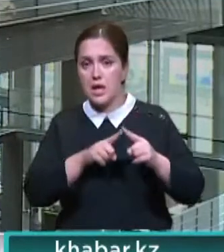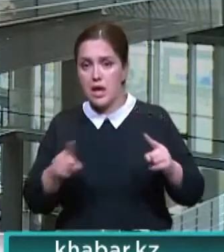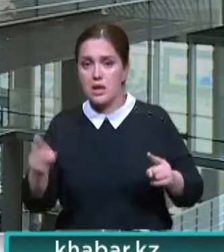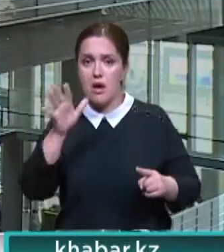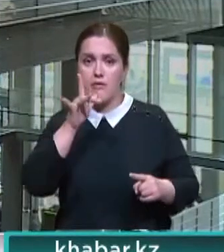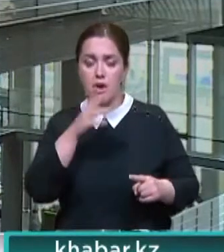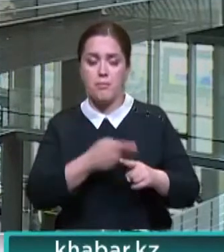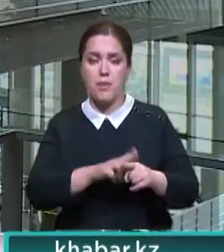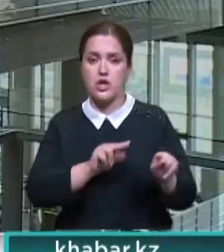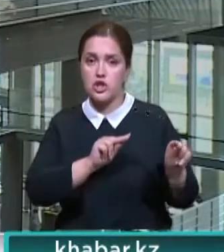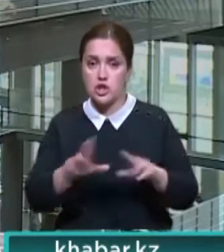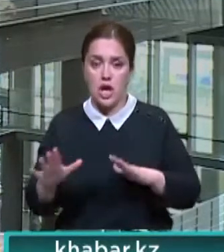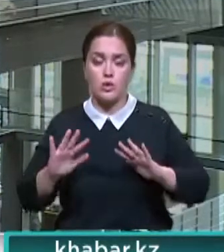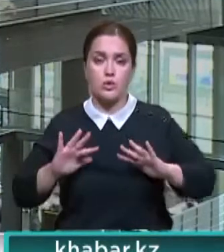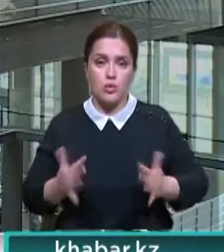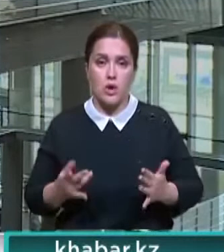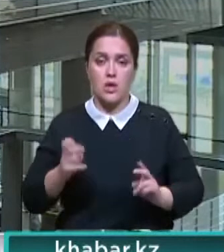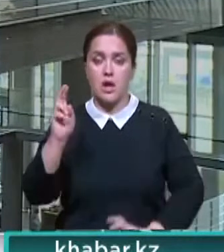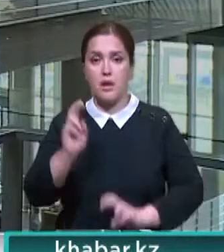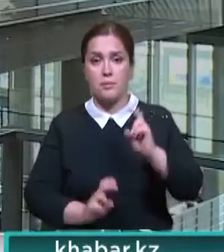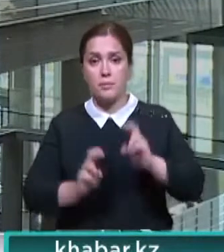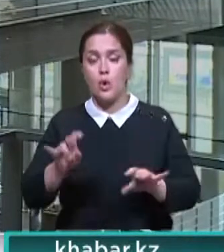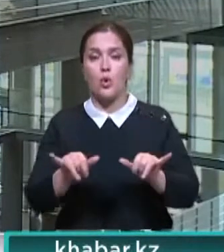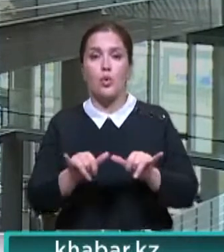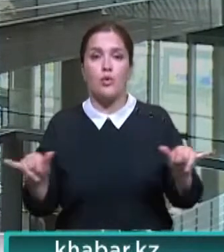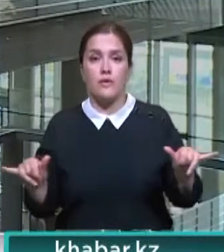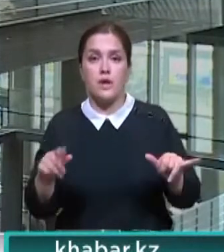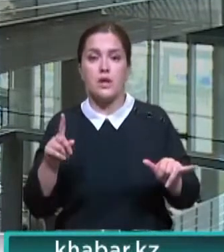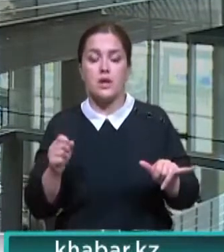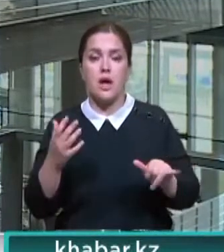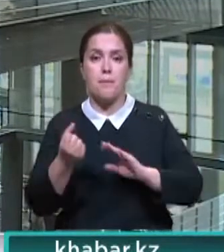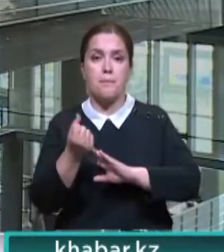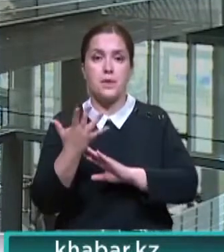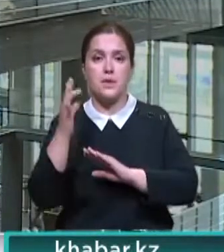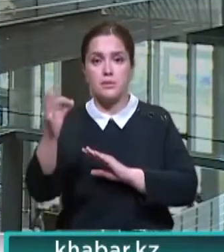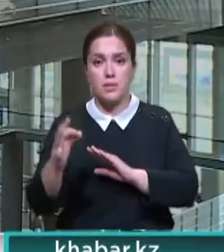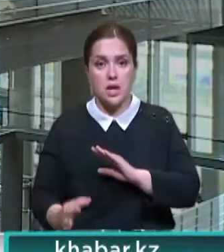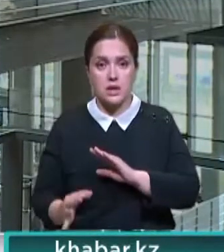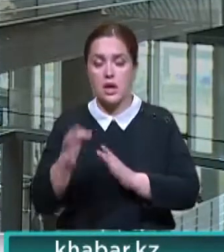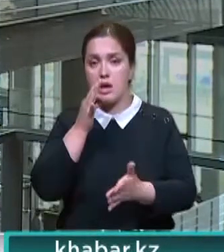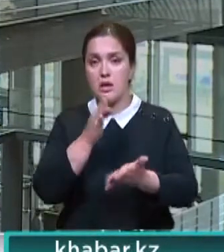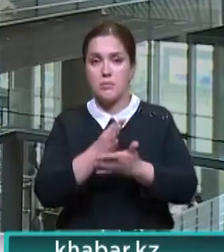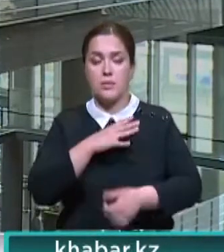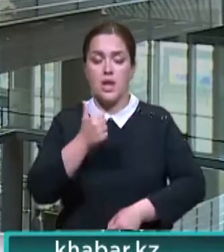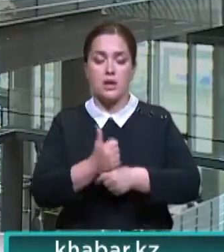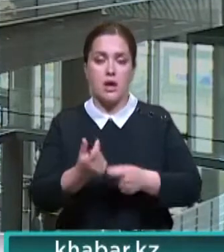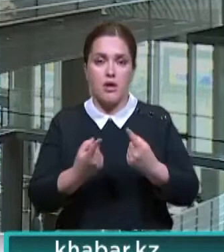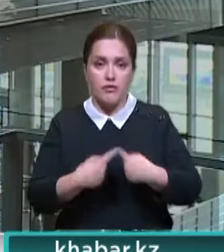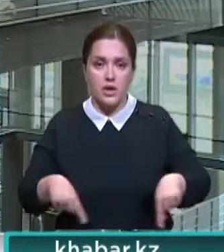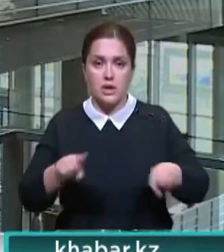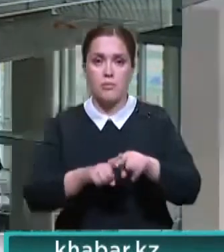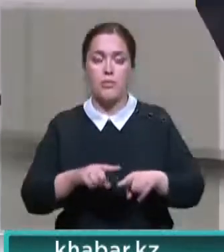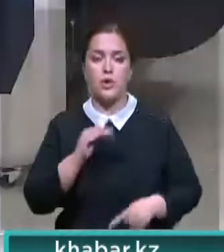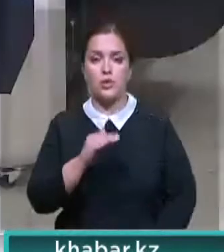несчастных случаев на промышленных предприятиях увеличилось на 15%, отметил глава ведомства Юрий